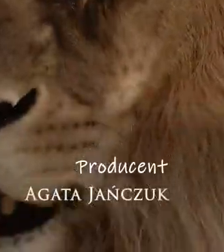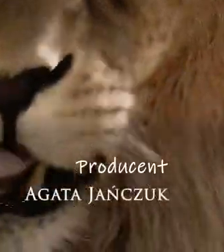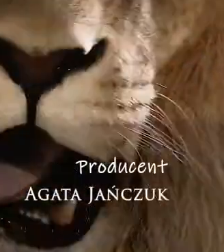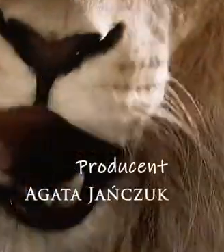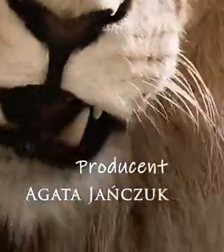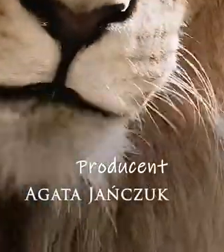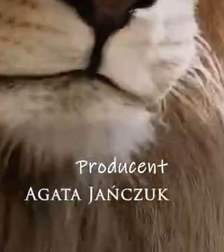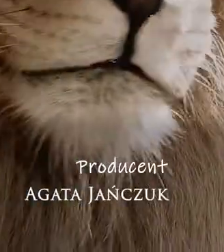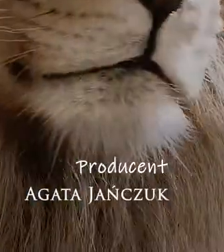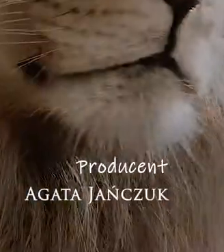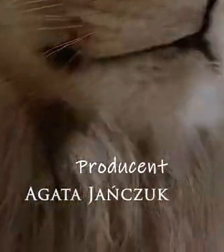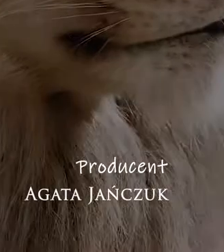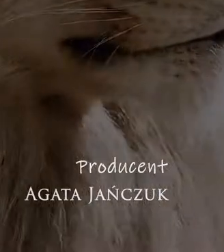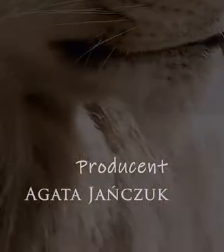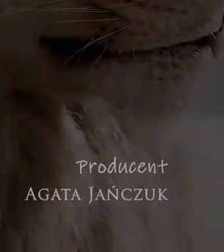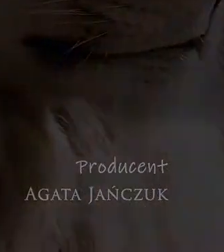KONIEC!